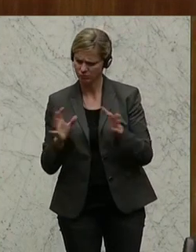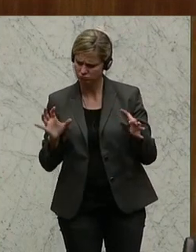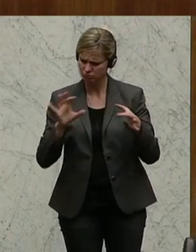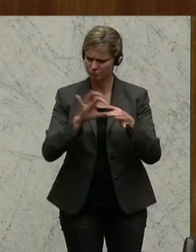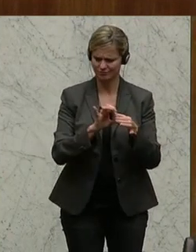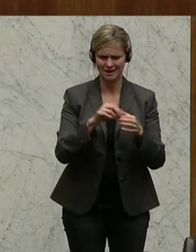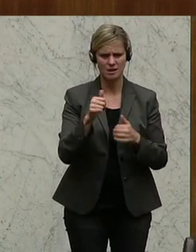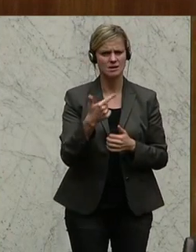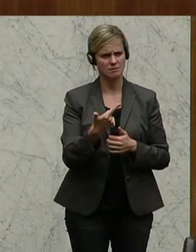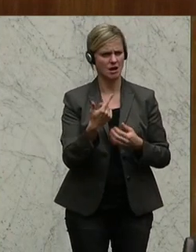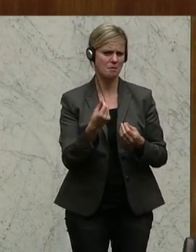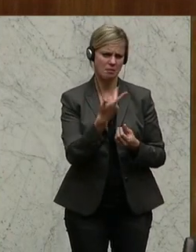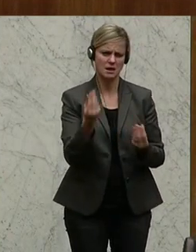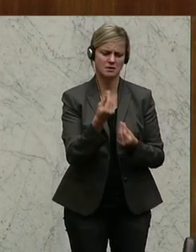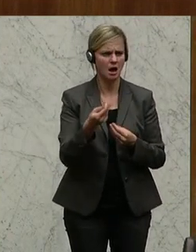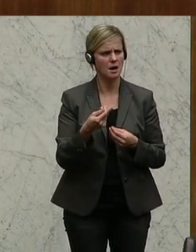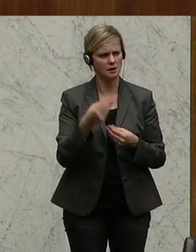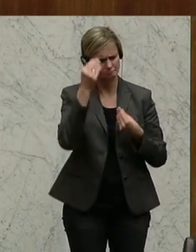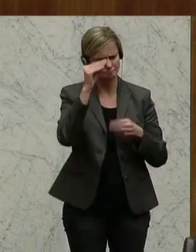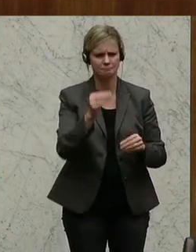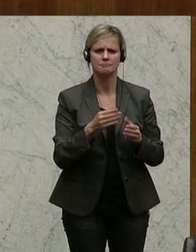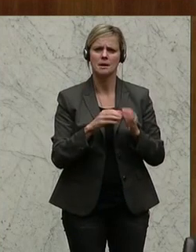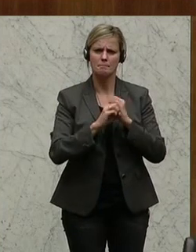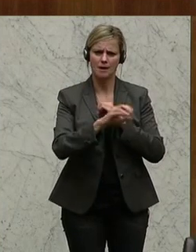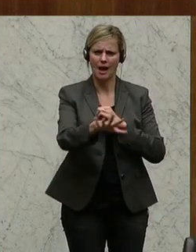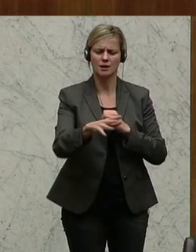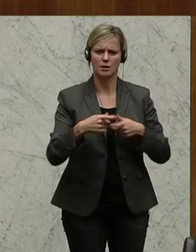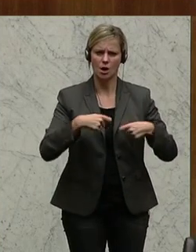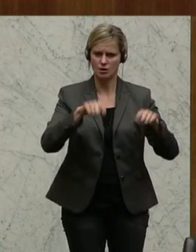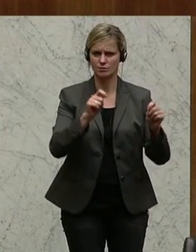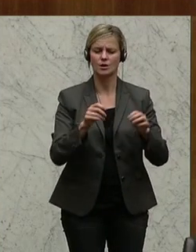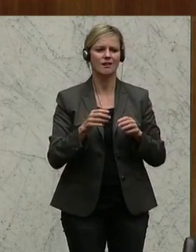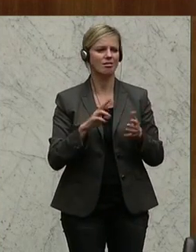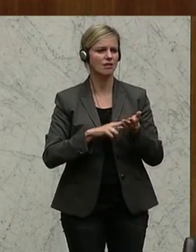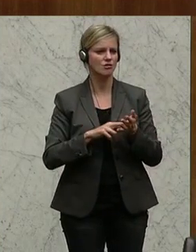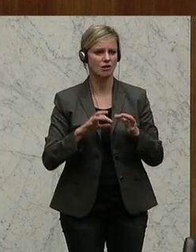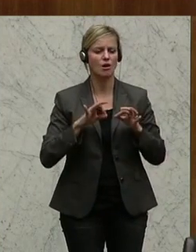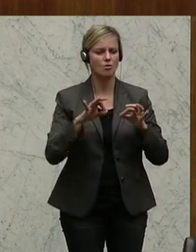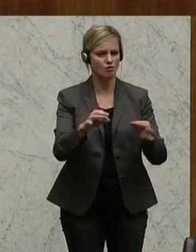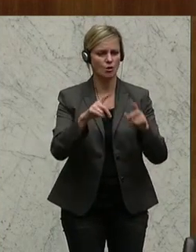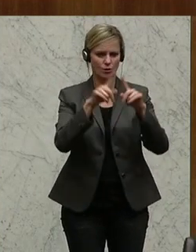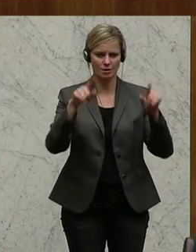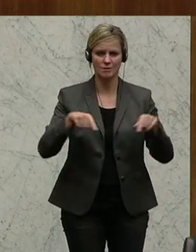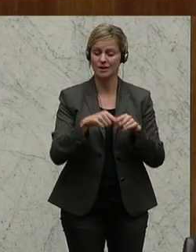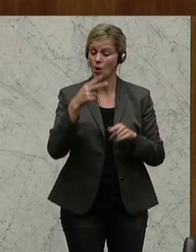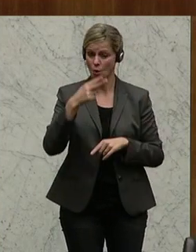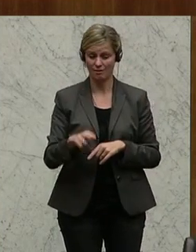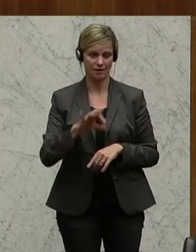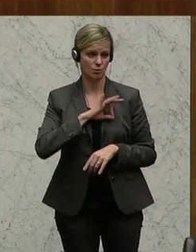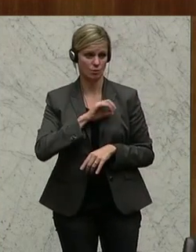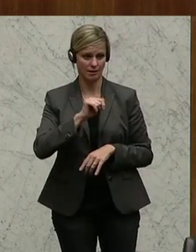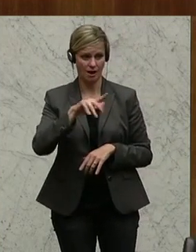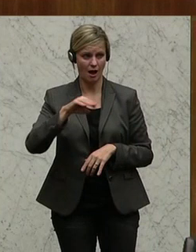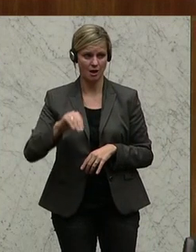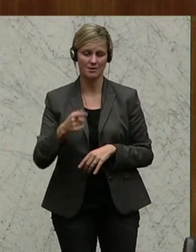verweisen. Einerseits den bereits stattfindenden Breitbandausbau und weiter auf die Digital Roadmap der Regierung. Und nein, Kollege Alm, es